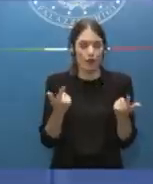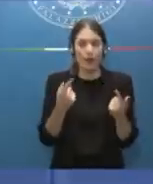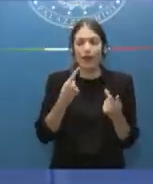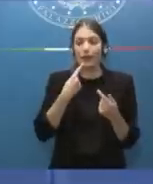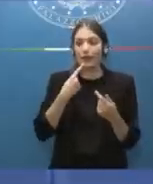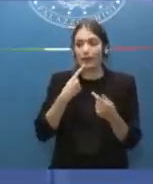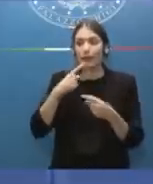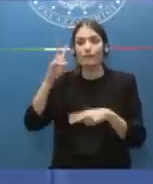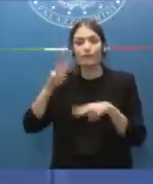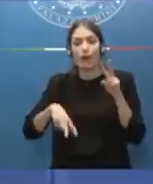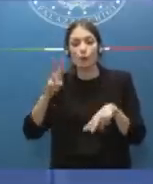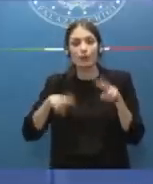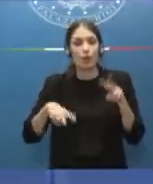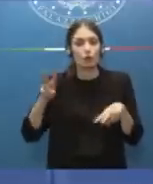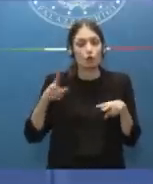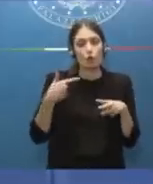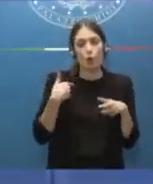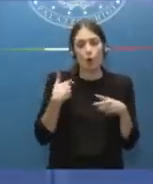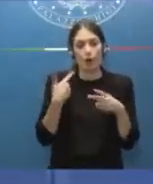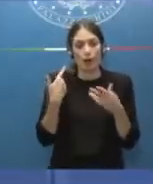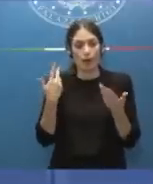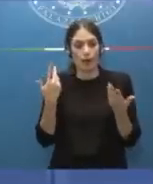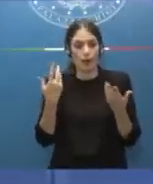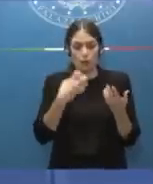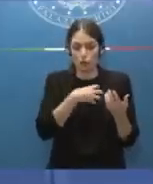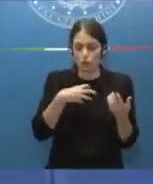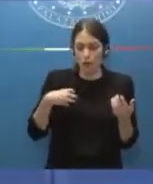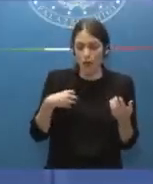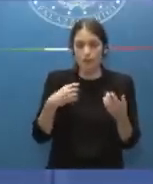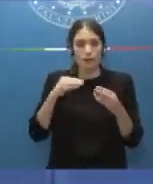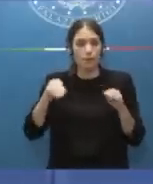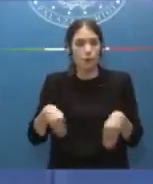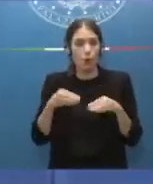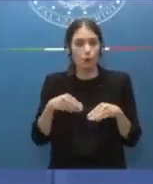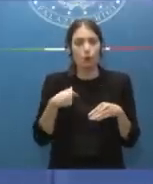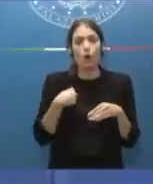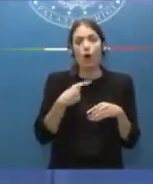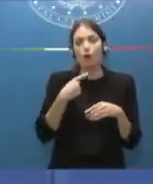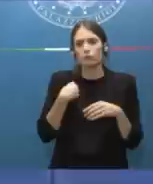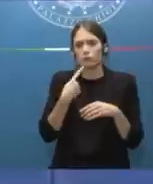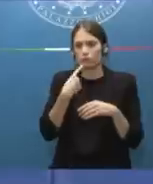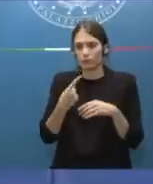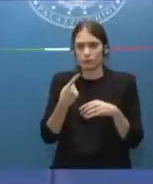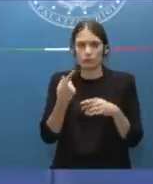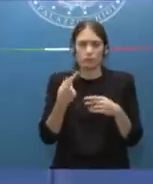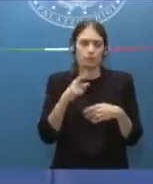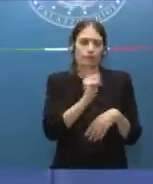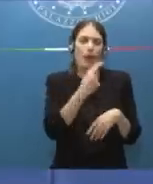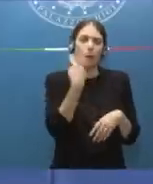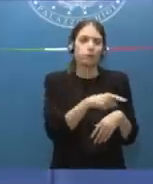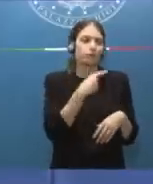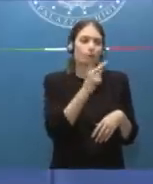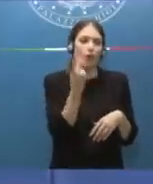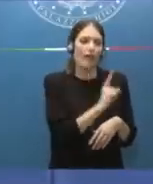valutazioni su cose che non avevano un'evidenza scientifica alla base veniva attacciato di essere un mostro. Ma quelle risposte non sono mai